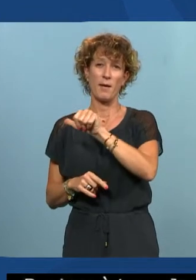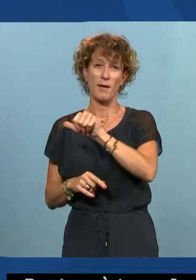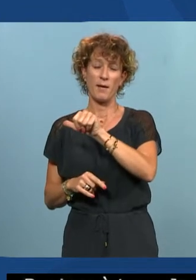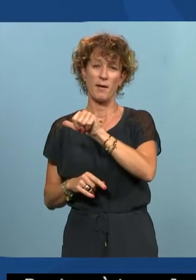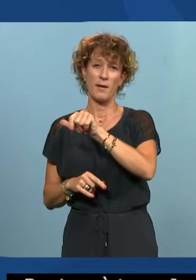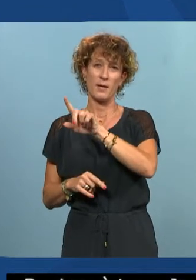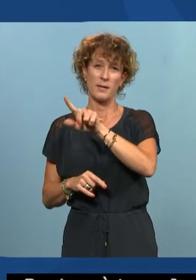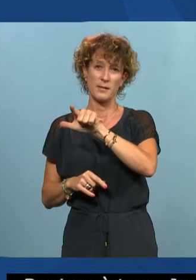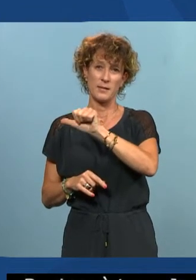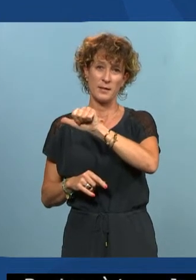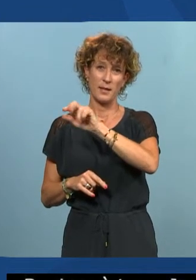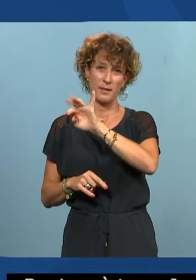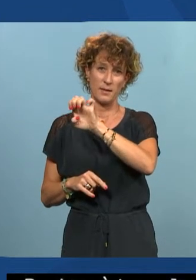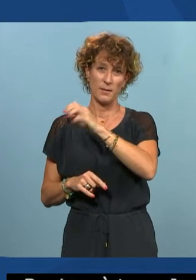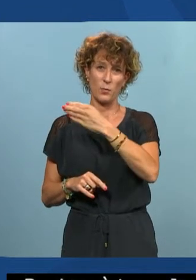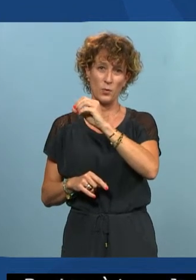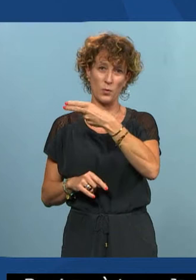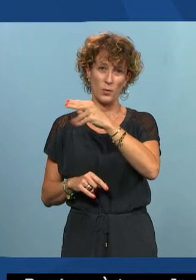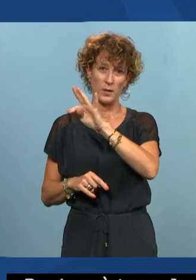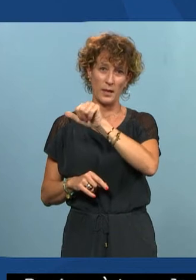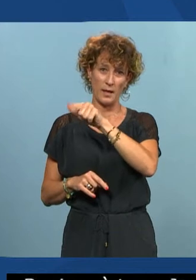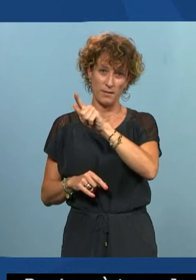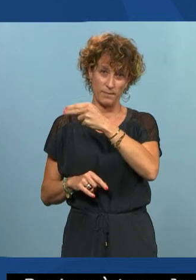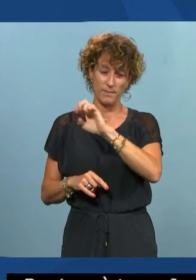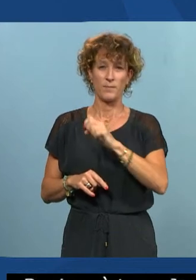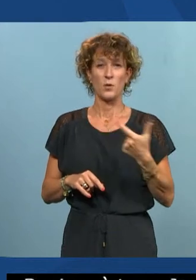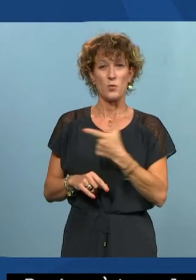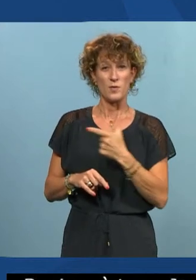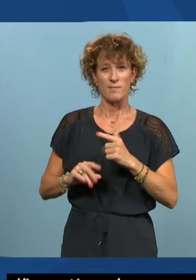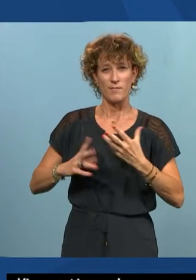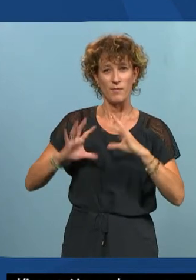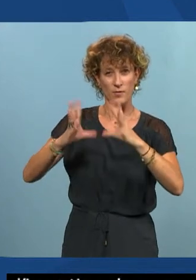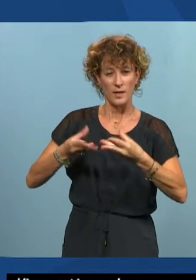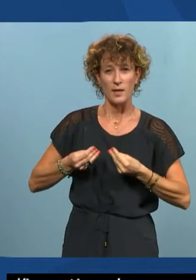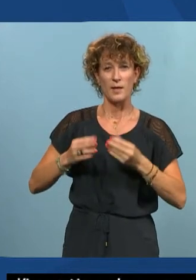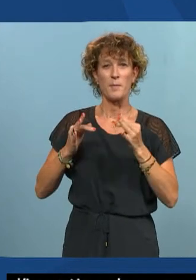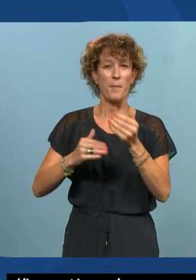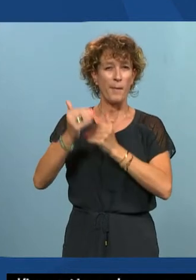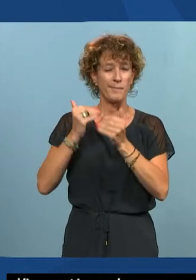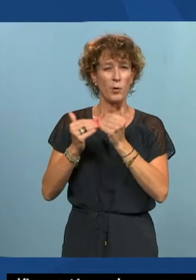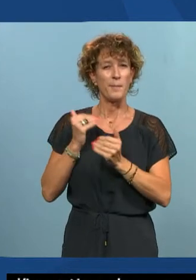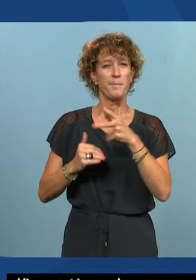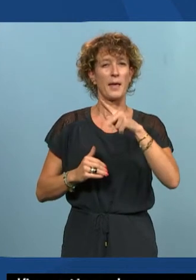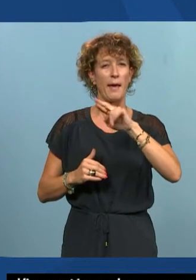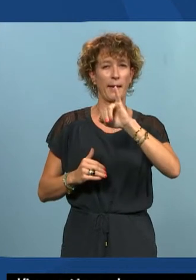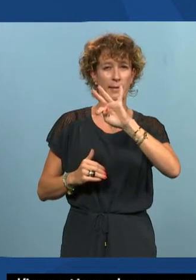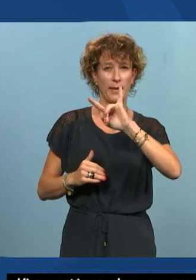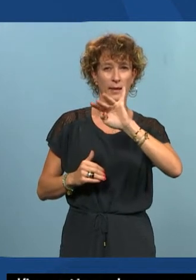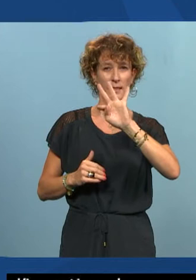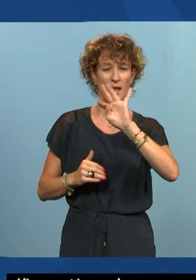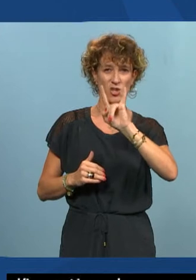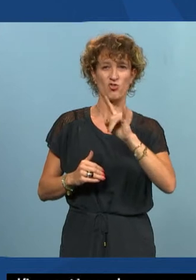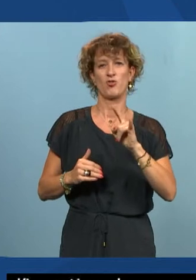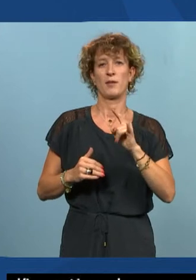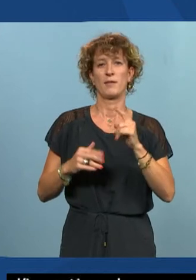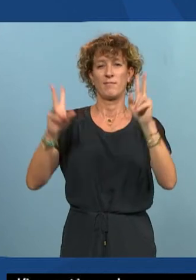nous tenions à vous accueillir dans le cadre du Plan Régional de l'Insertion des Travailleurs Handicapés, qui est une nouvelle génération, on l'appelle